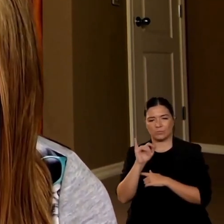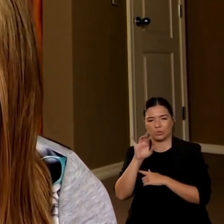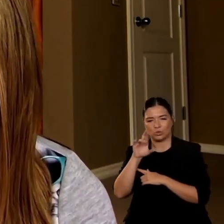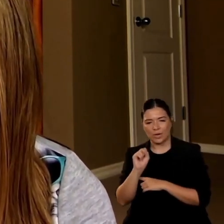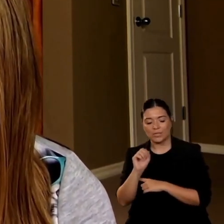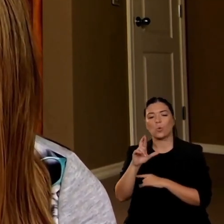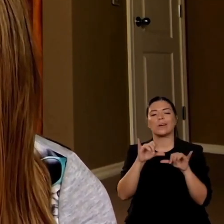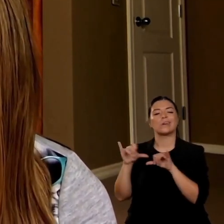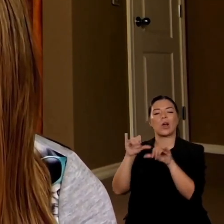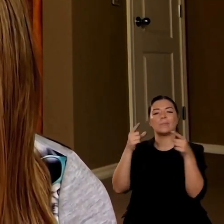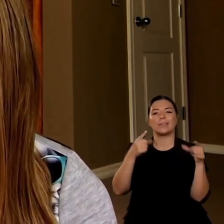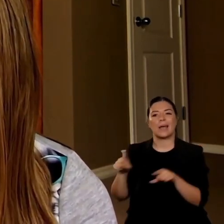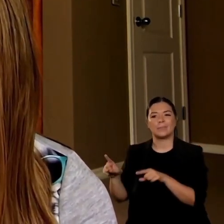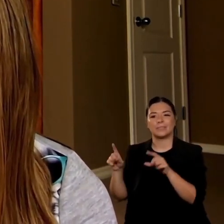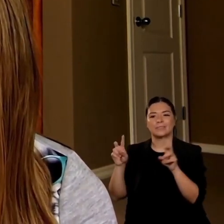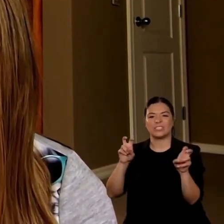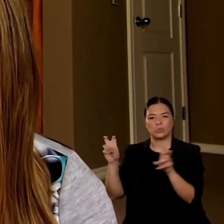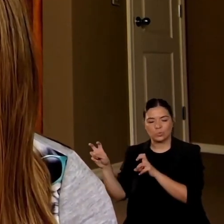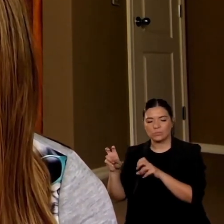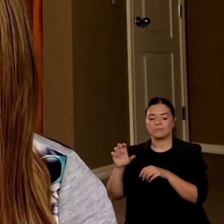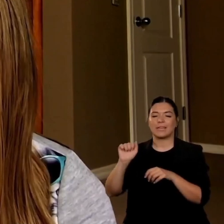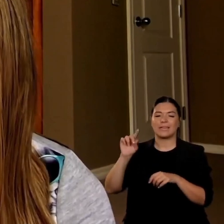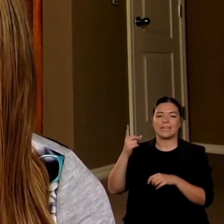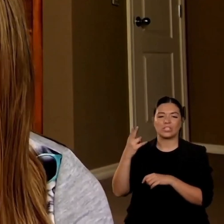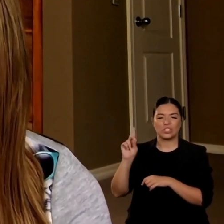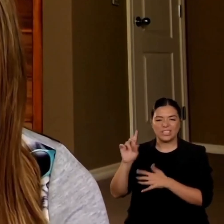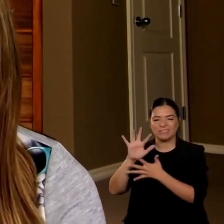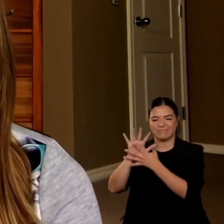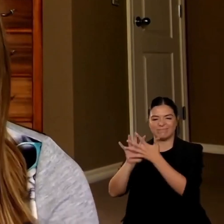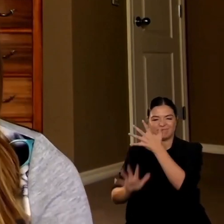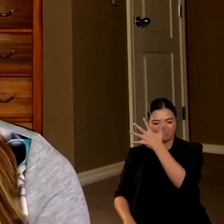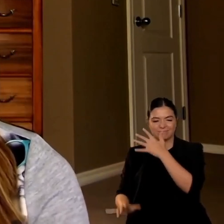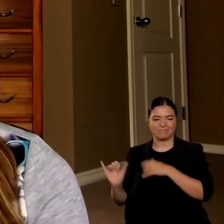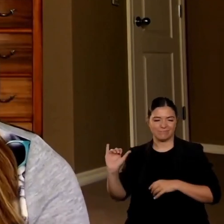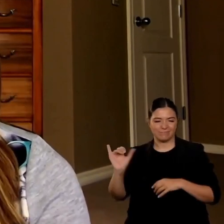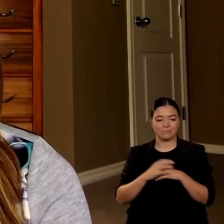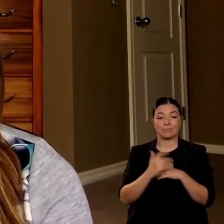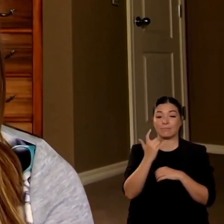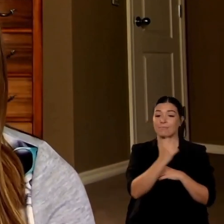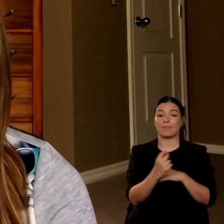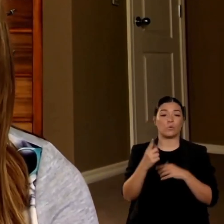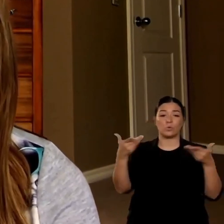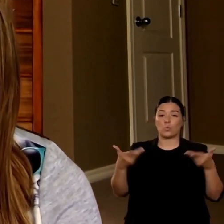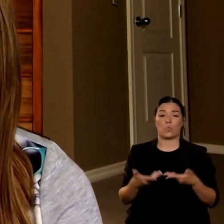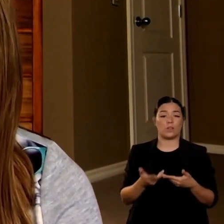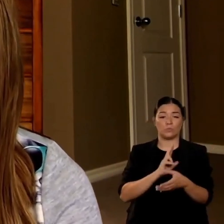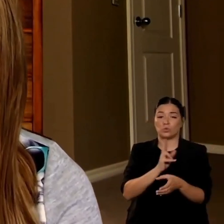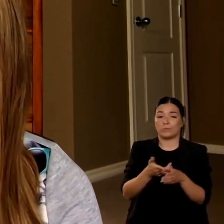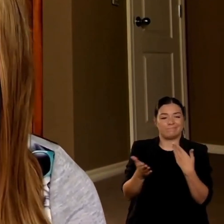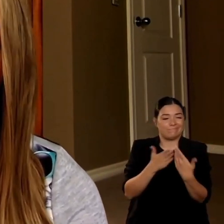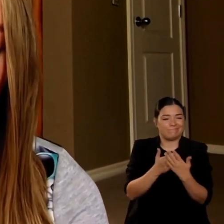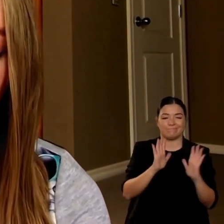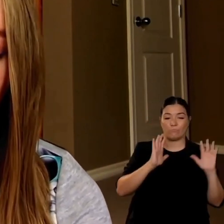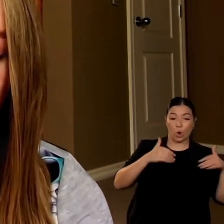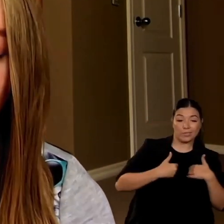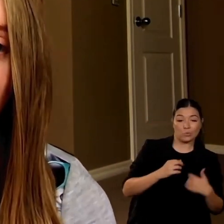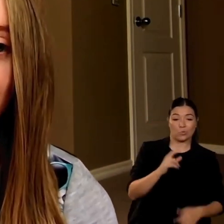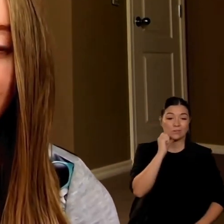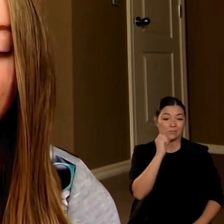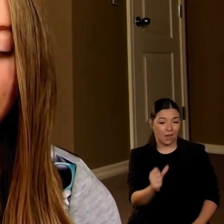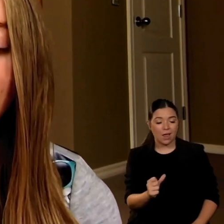attenzione e credo che questo aiuti veramente le persone a diffondere